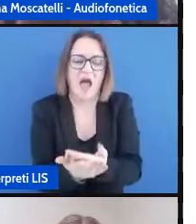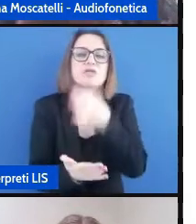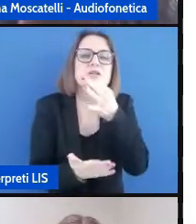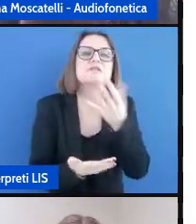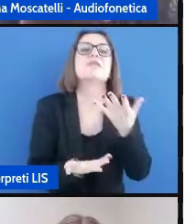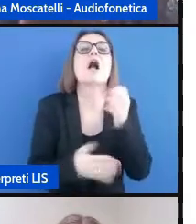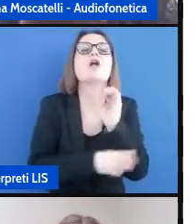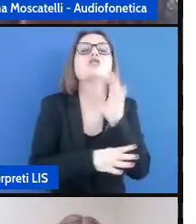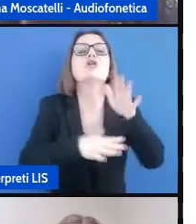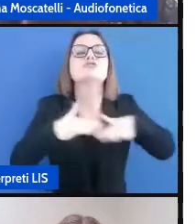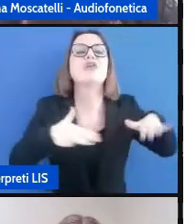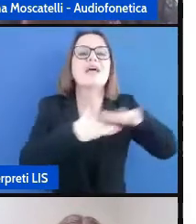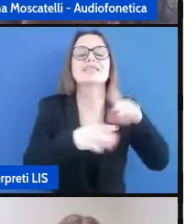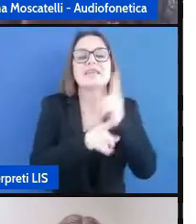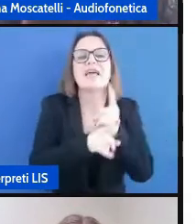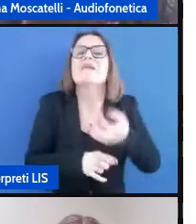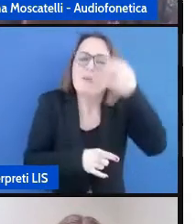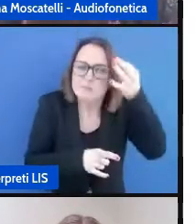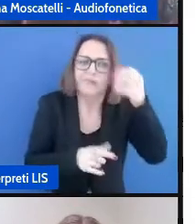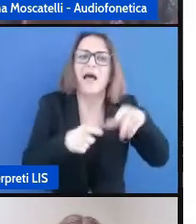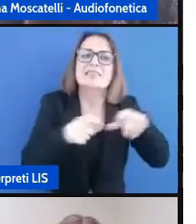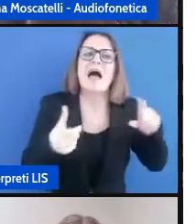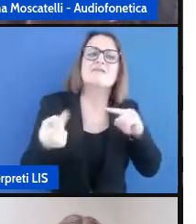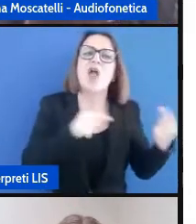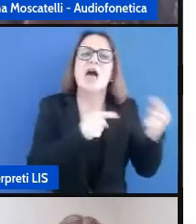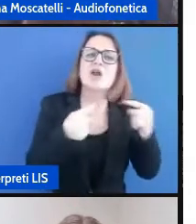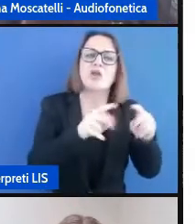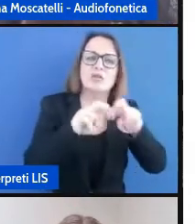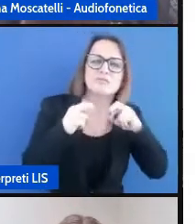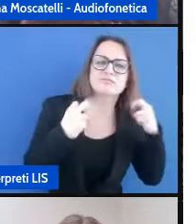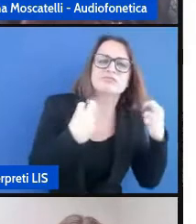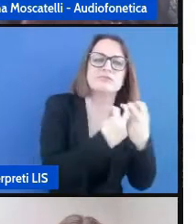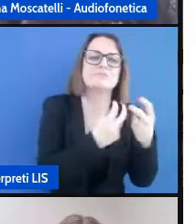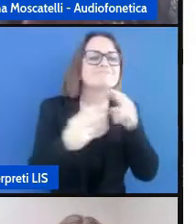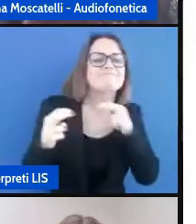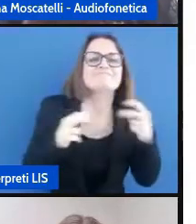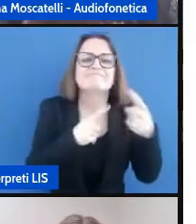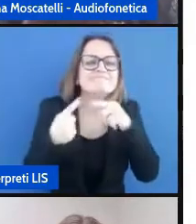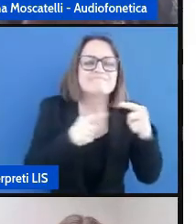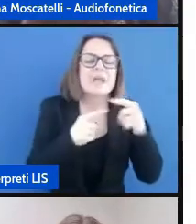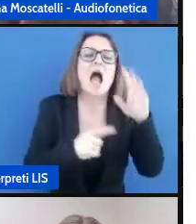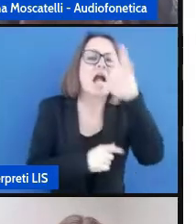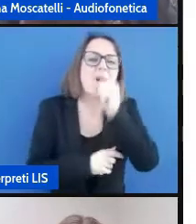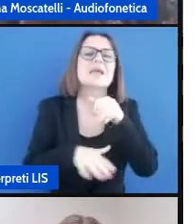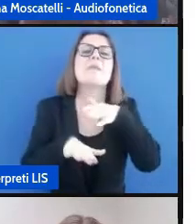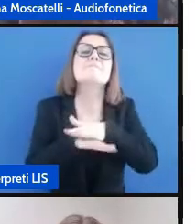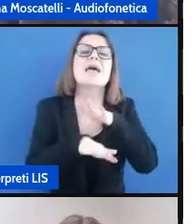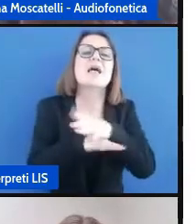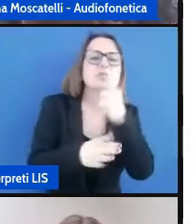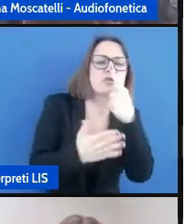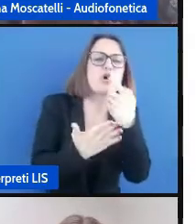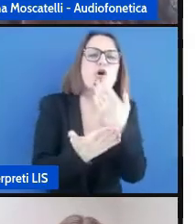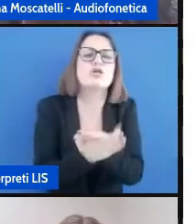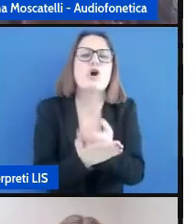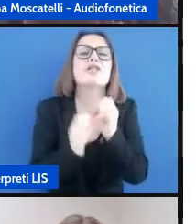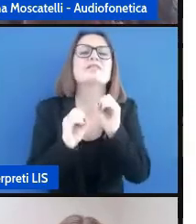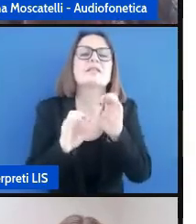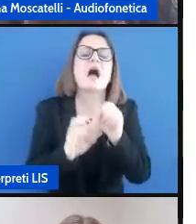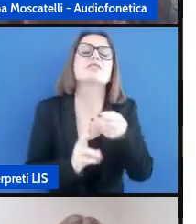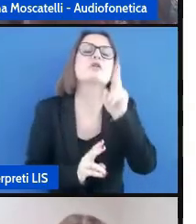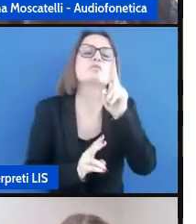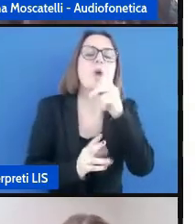proprio come una tavola rotonda per trovare quelle che sono le metodologie didattiche più flessibili e più